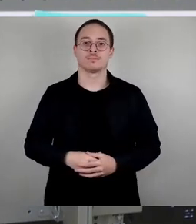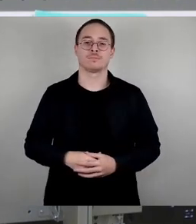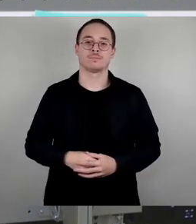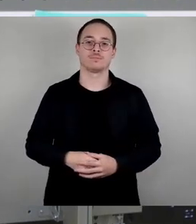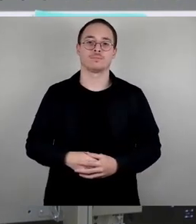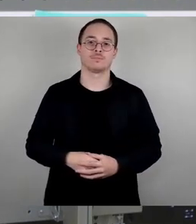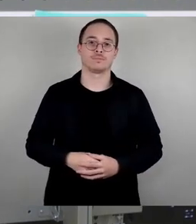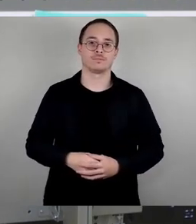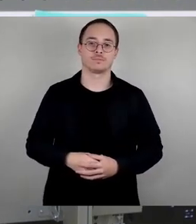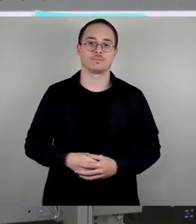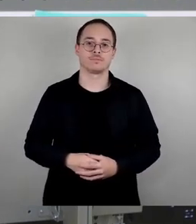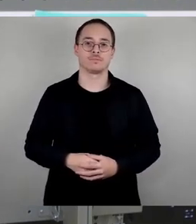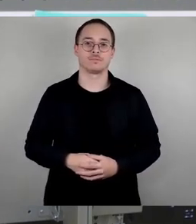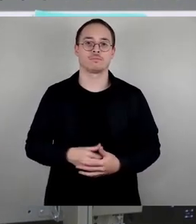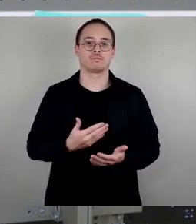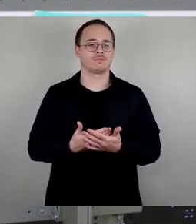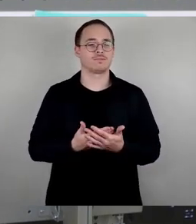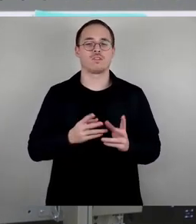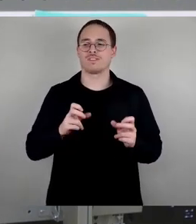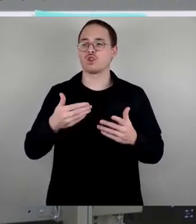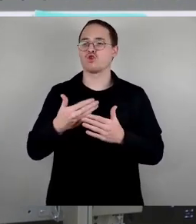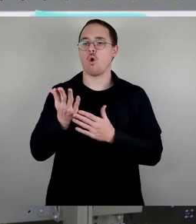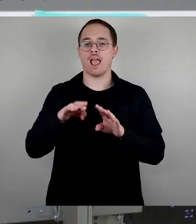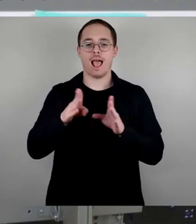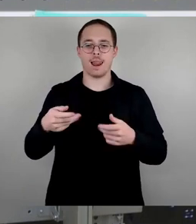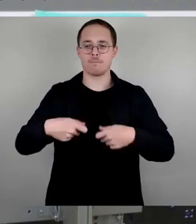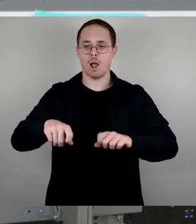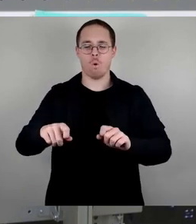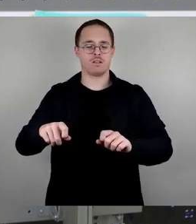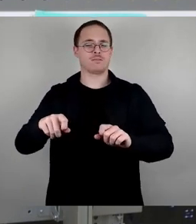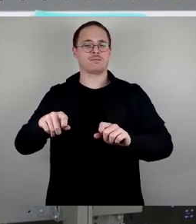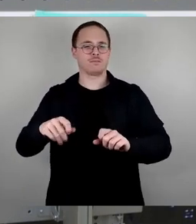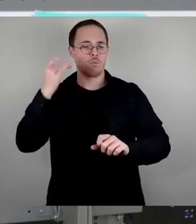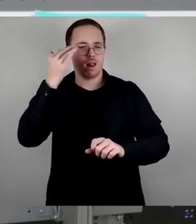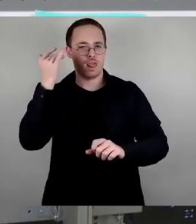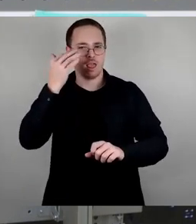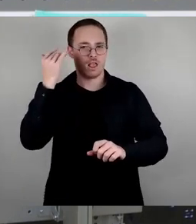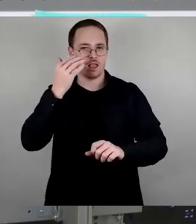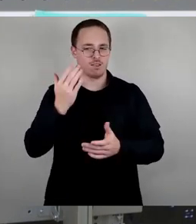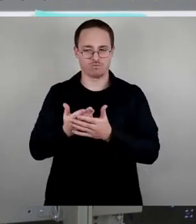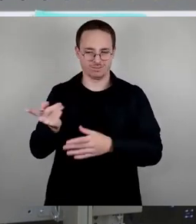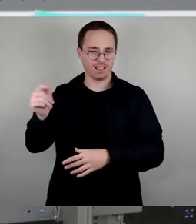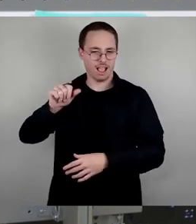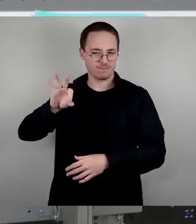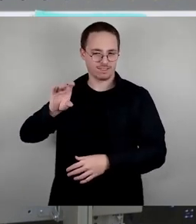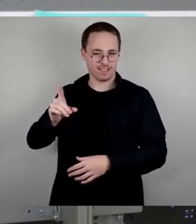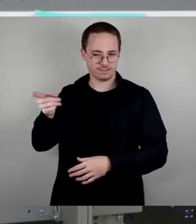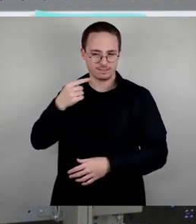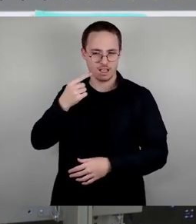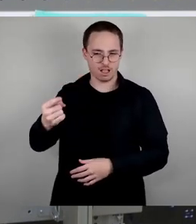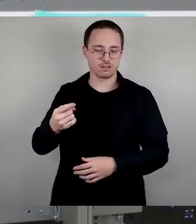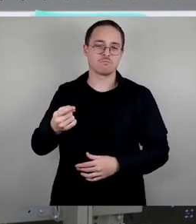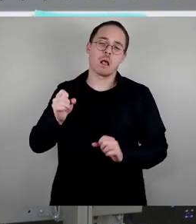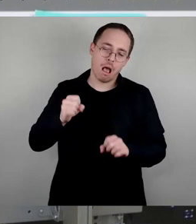also Überlegungen für einen neuen Schwimmhallenbau dann, wie das nochmal mit reingebracht worden ist, kann man vielleicht irgendwie mit überlegen dann, aber